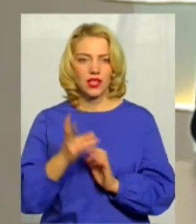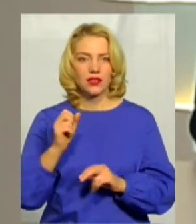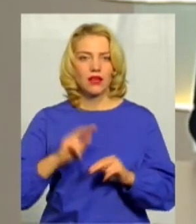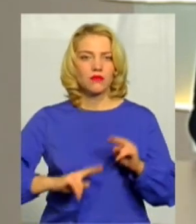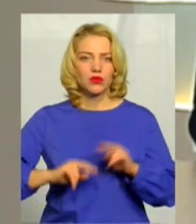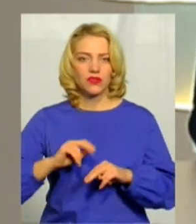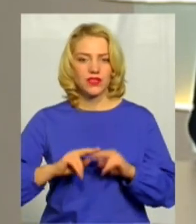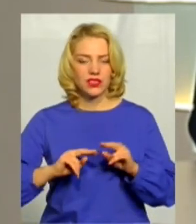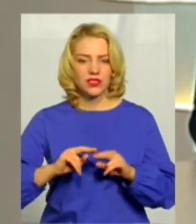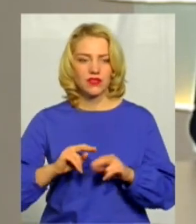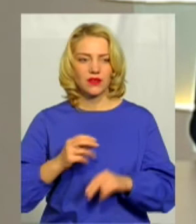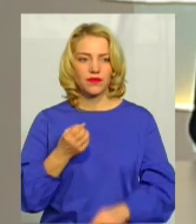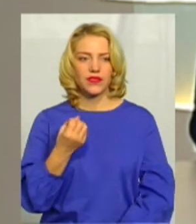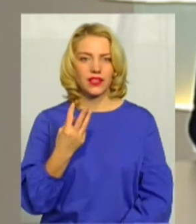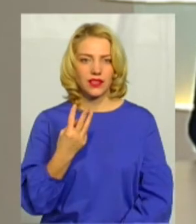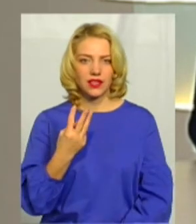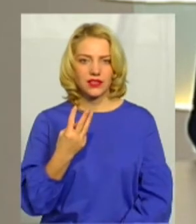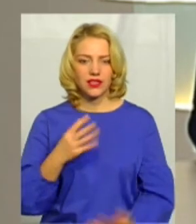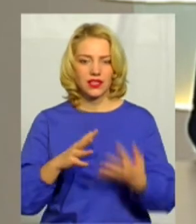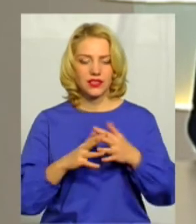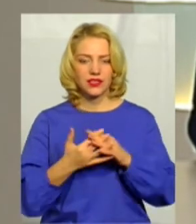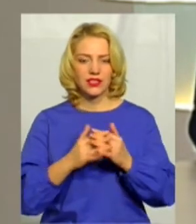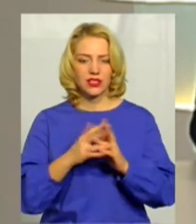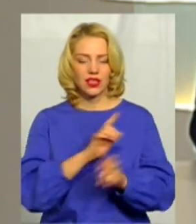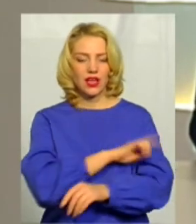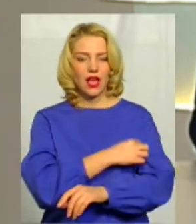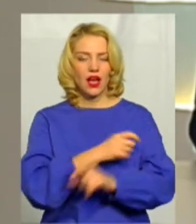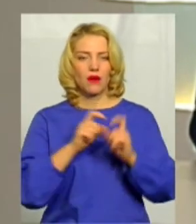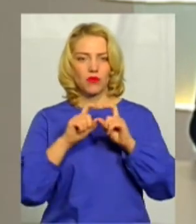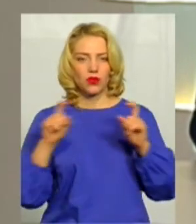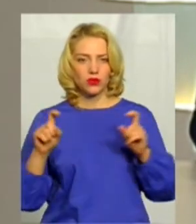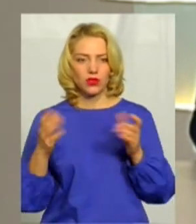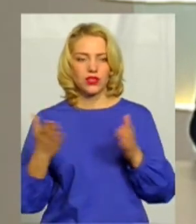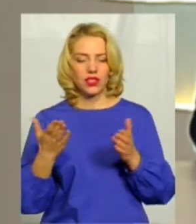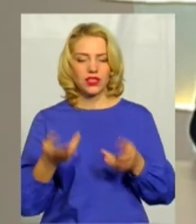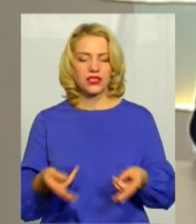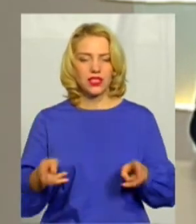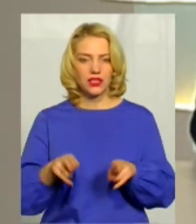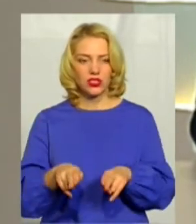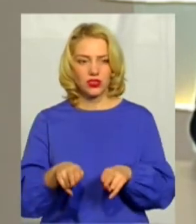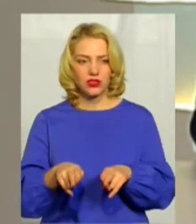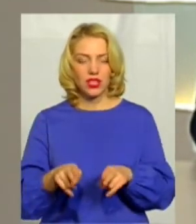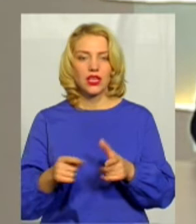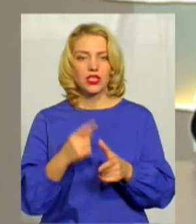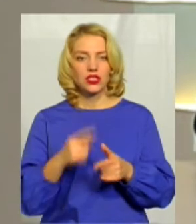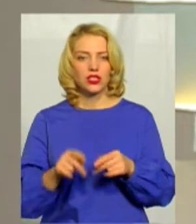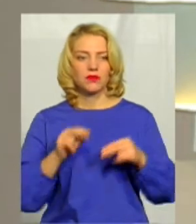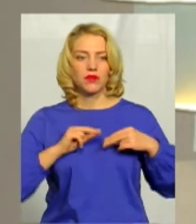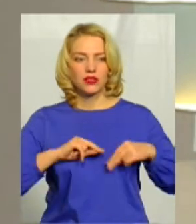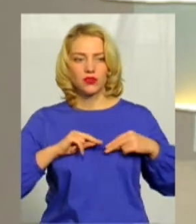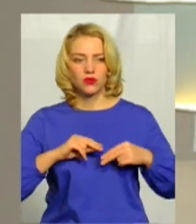будівництві 13 сільських амбулаторій, які залишилися. Чи працюють